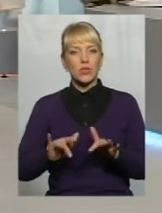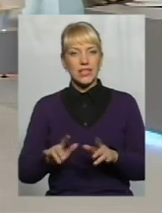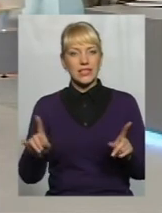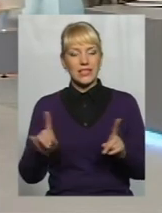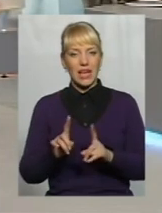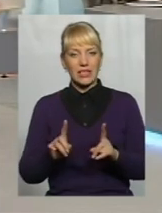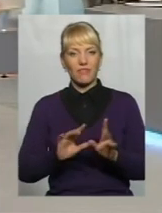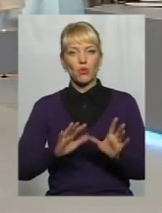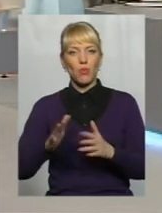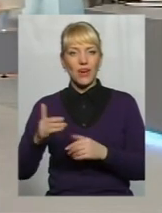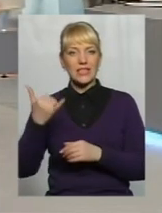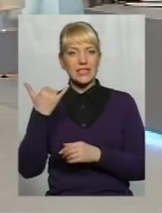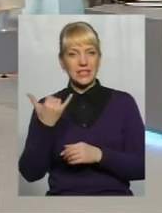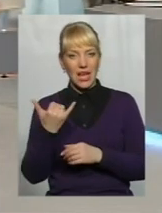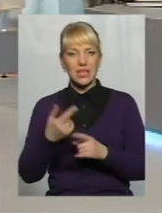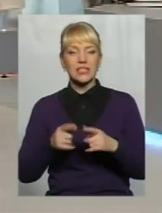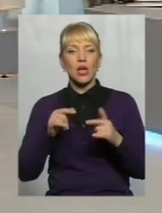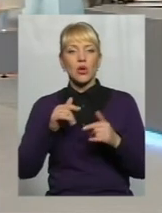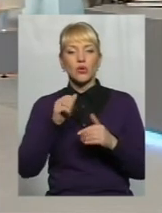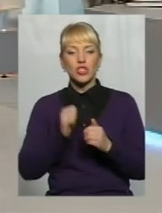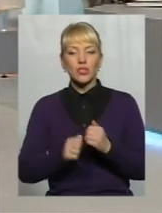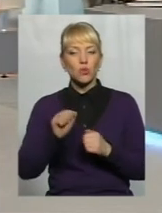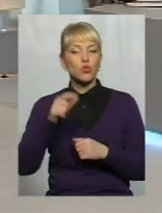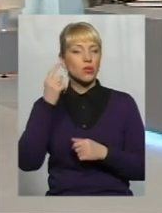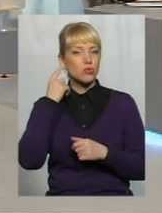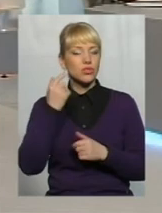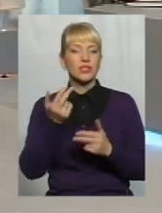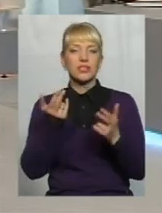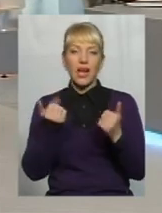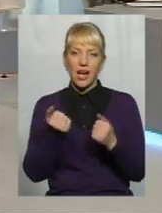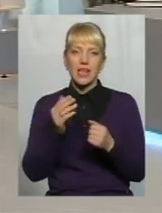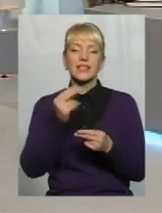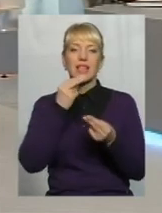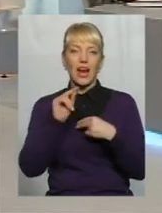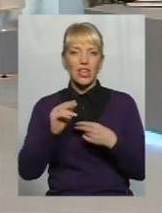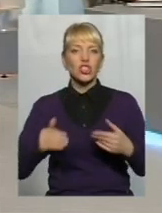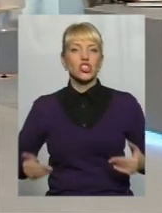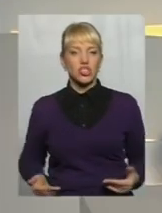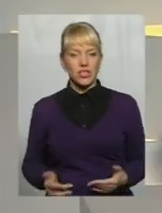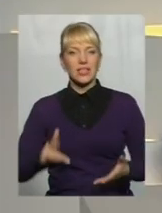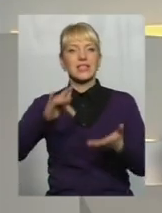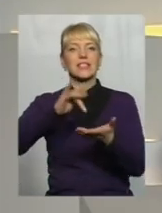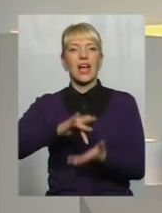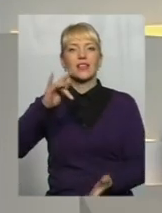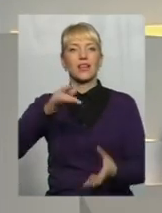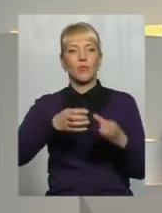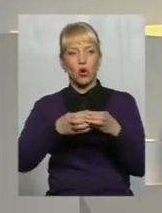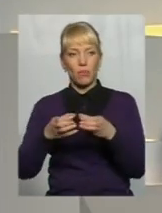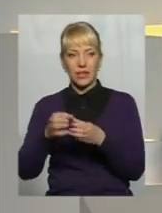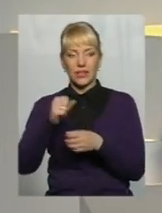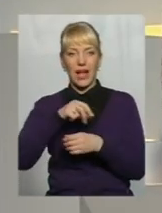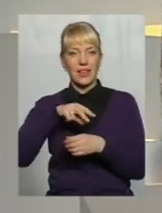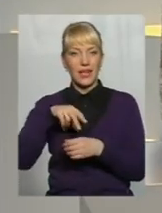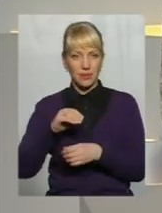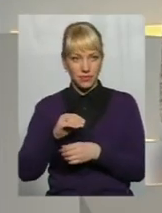який відбувається зараз, дуже часто можна почути, так, стало краще жити центром громад. Але